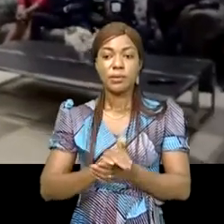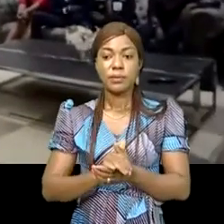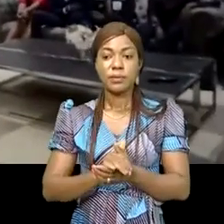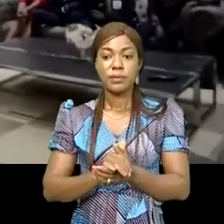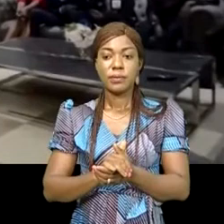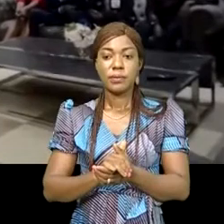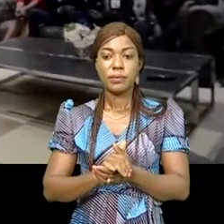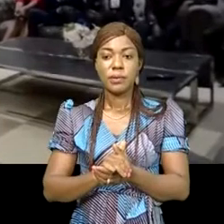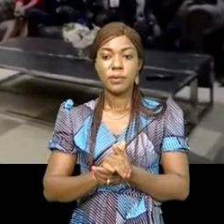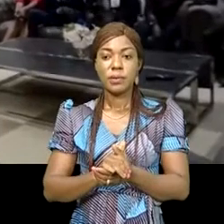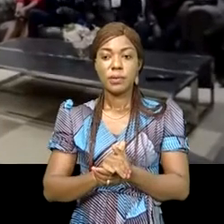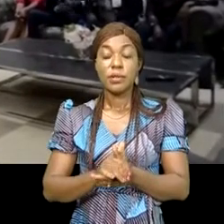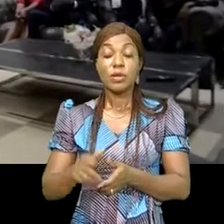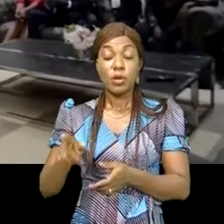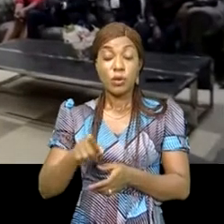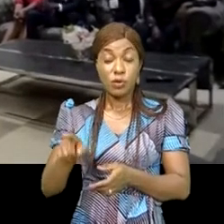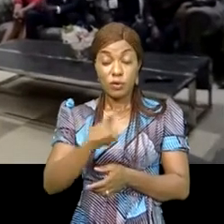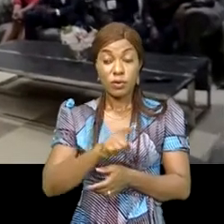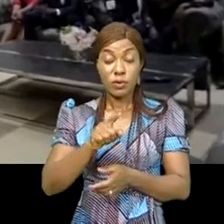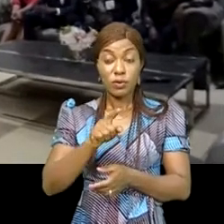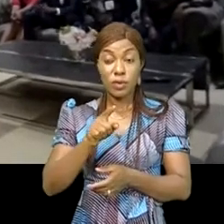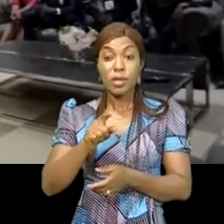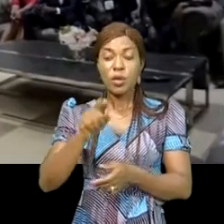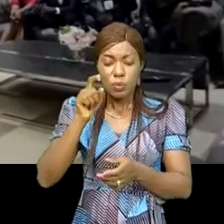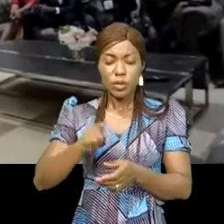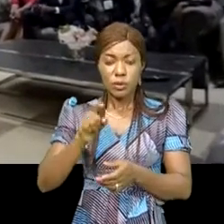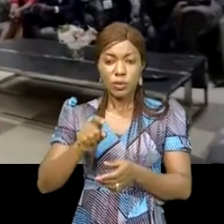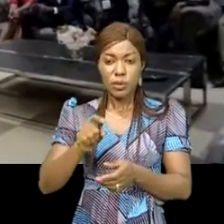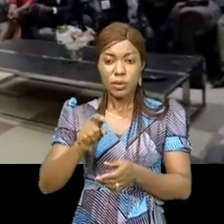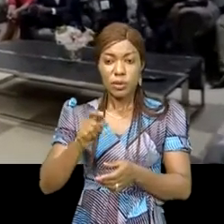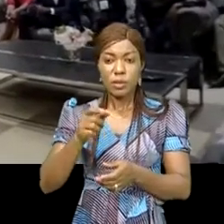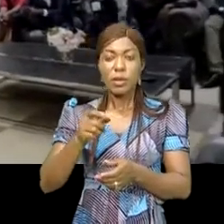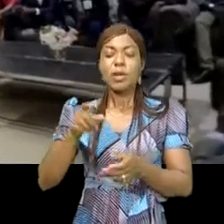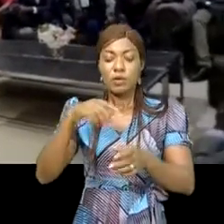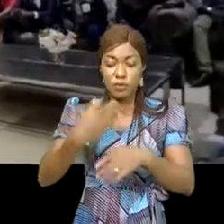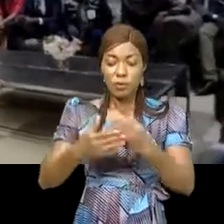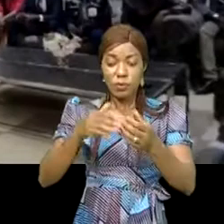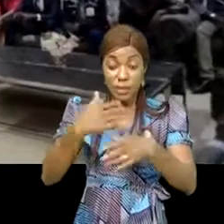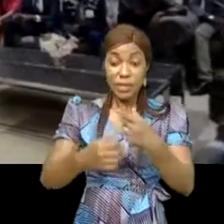Soyez optimistes et en même temps proactifs et anticipatifs.